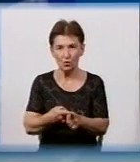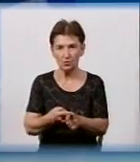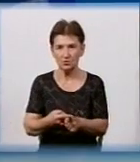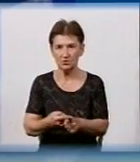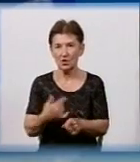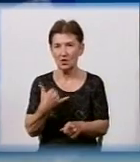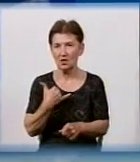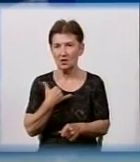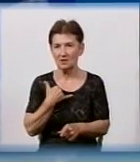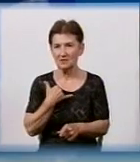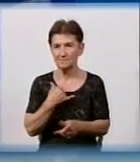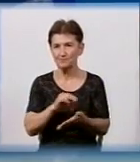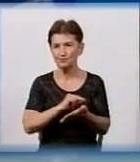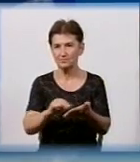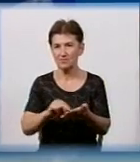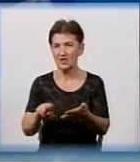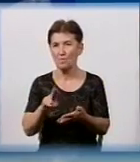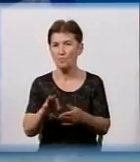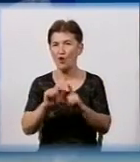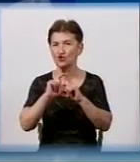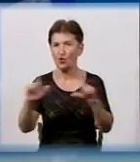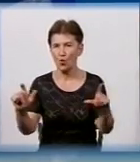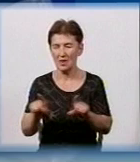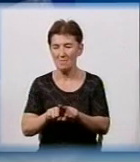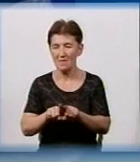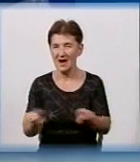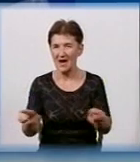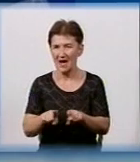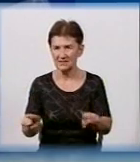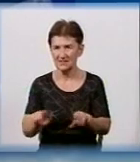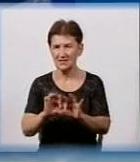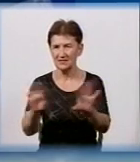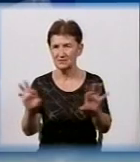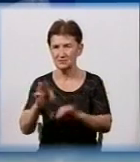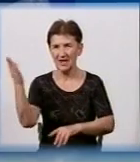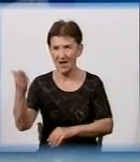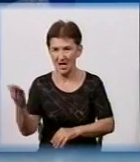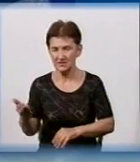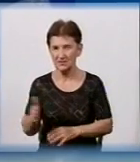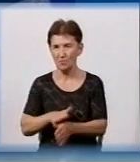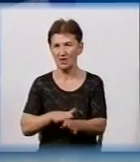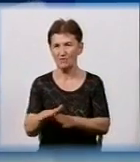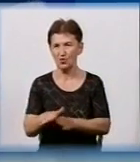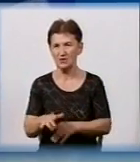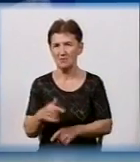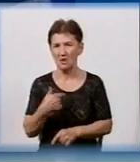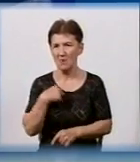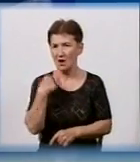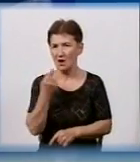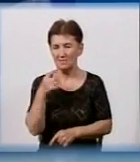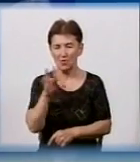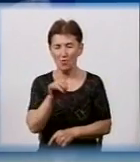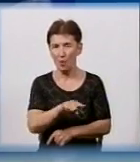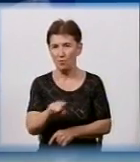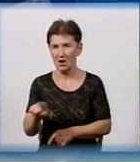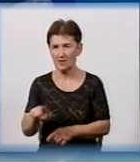профілактичні цілями ходимо по школам, проводимо лекції, на відкриті уроки нас приглашають. Ми там говоримо о цій проблемі,